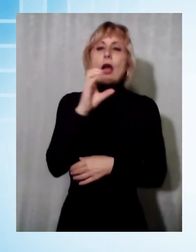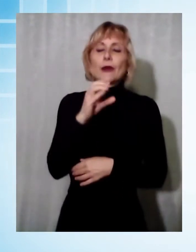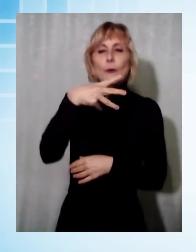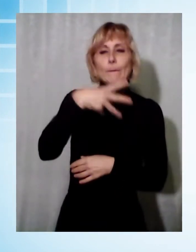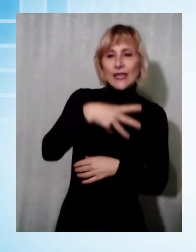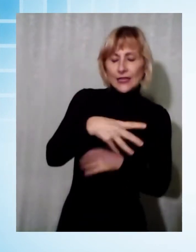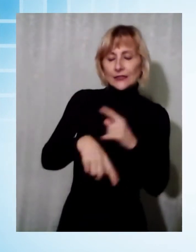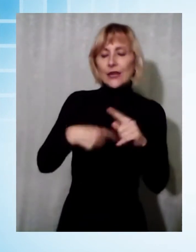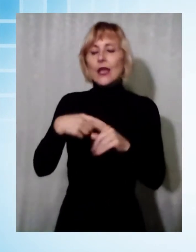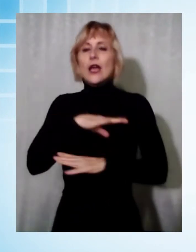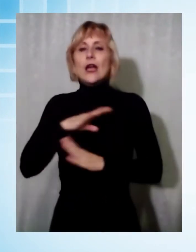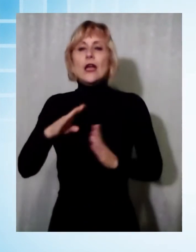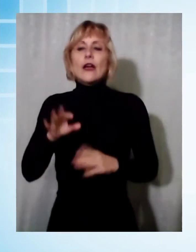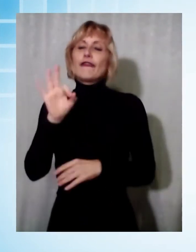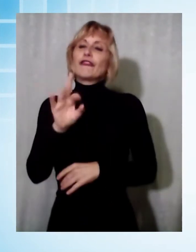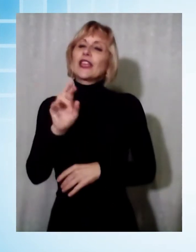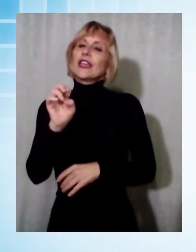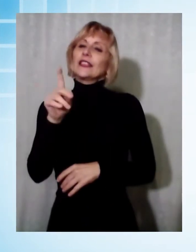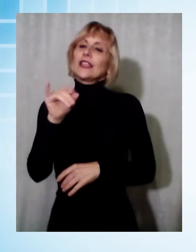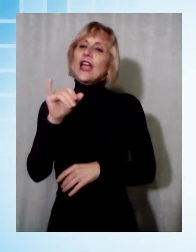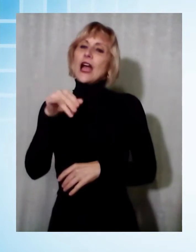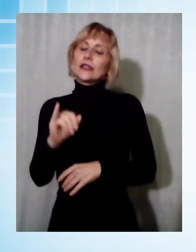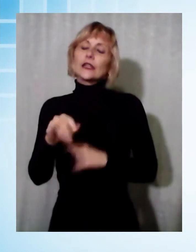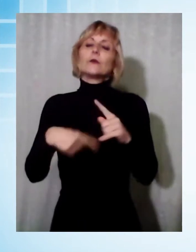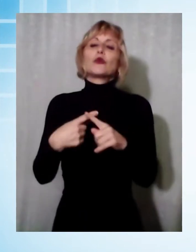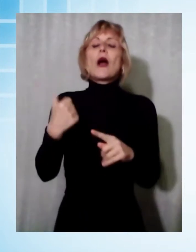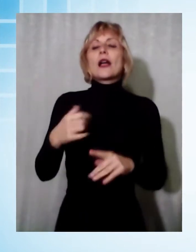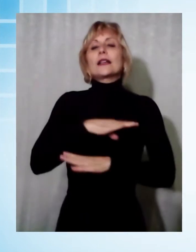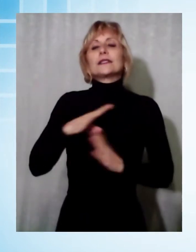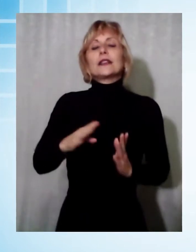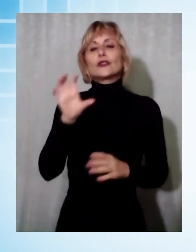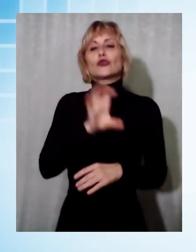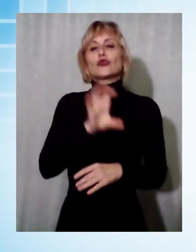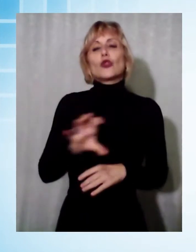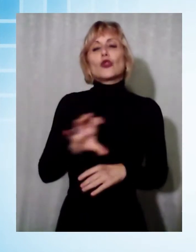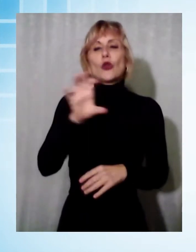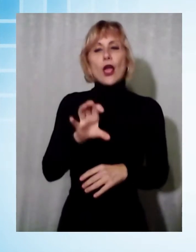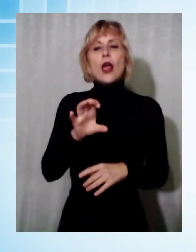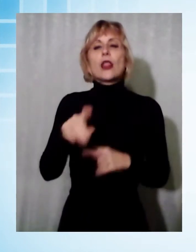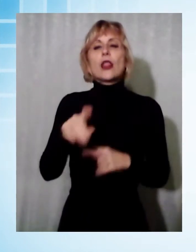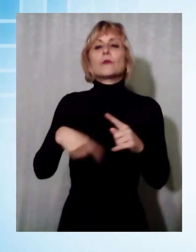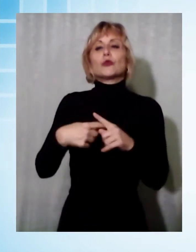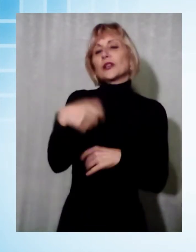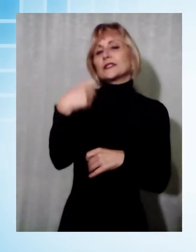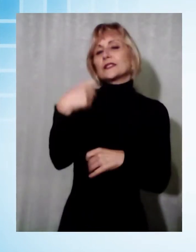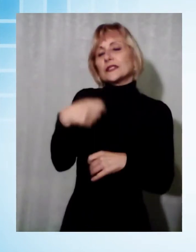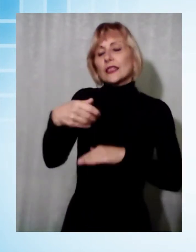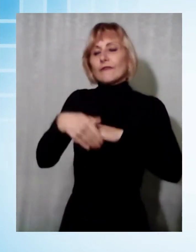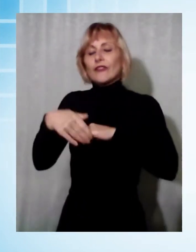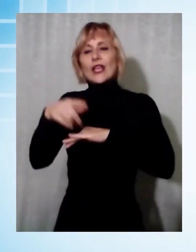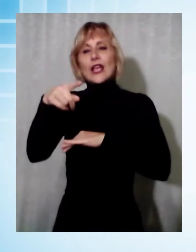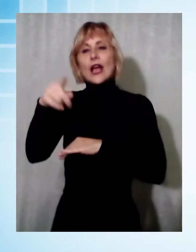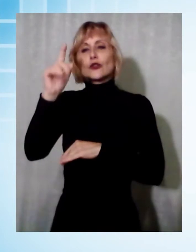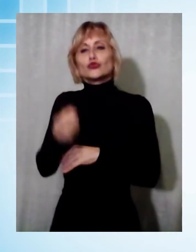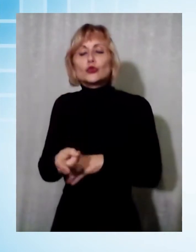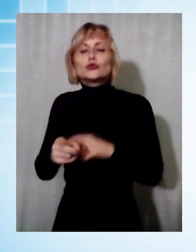'assessore Serena Frediani, l'assessore regionale Stefano Ciuoffo, il presidente vicario del Tribunale di Lucca Giulio Giuntoli e la giudice